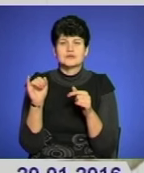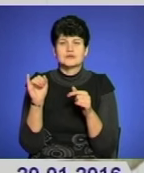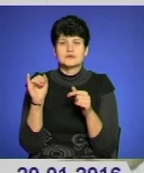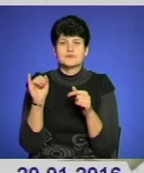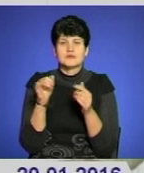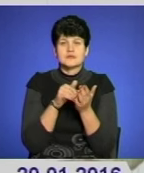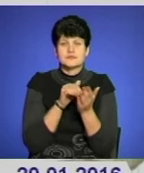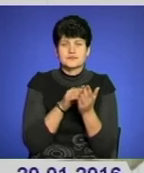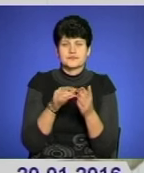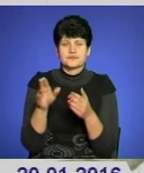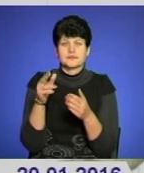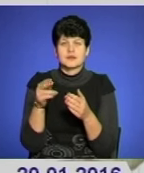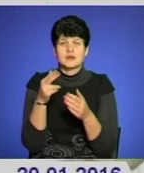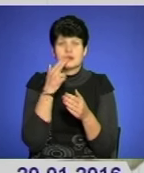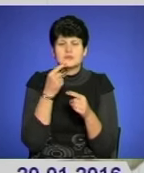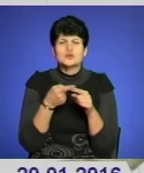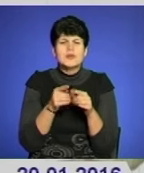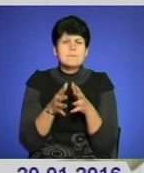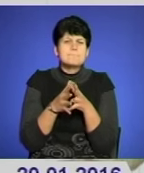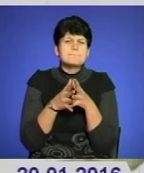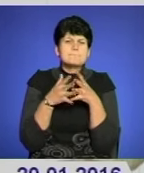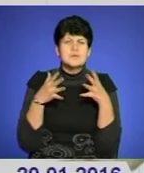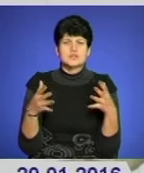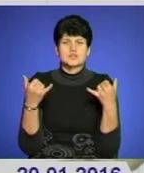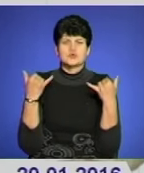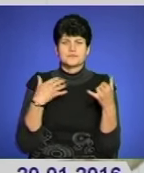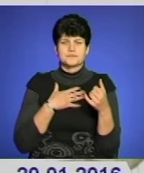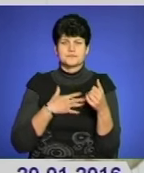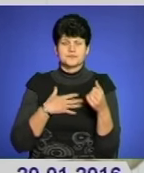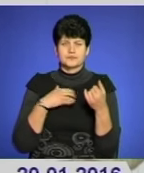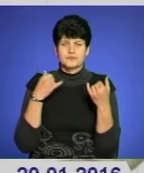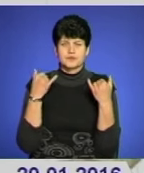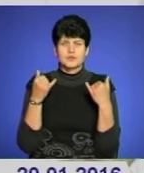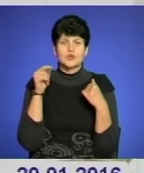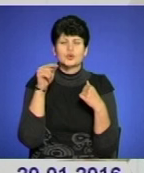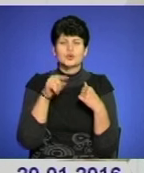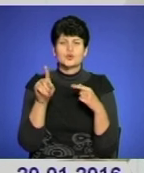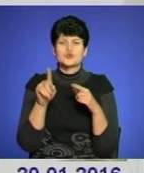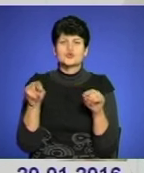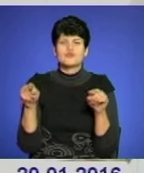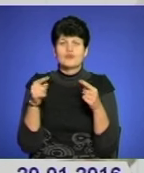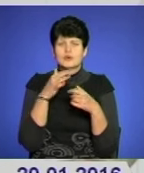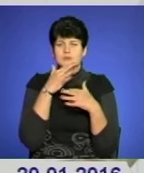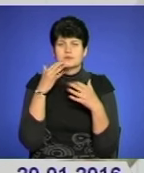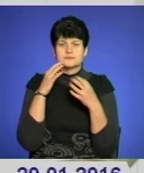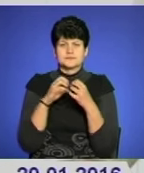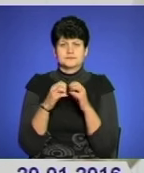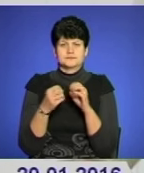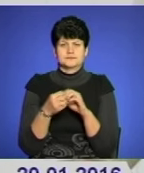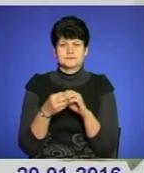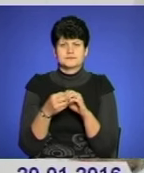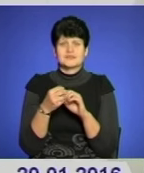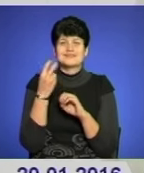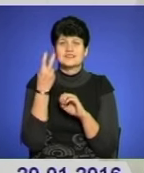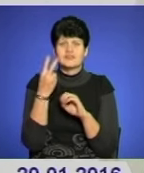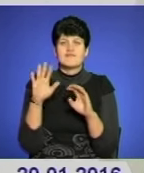Це те, що найбільше нас на сьогодні хвилює і те, що створює найбільше проблеми. І